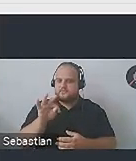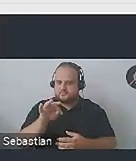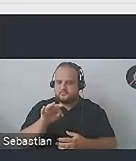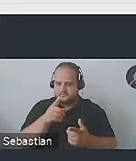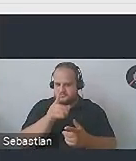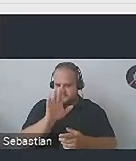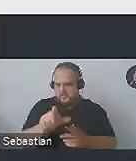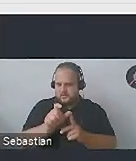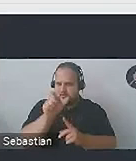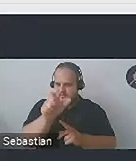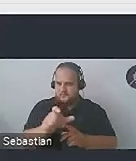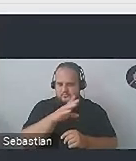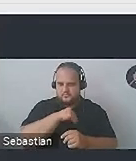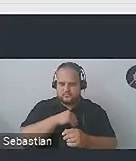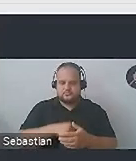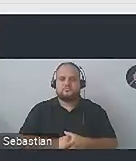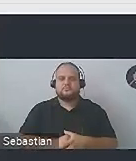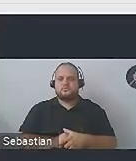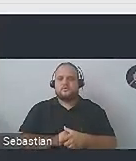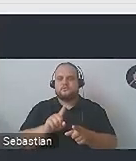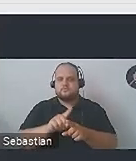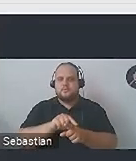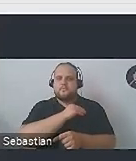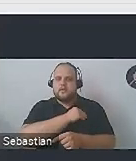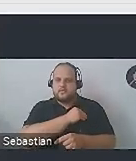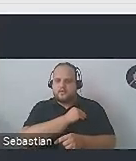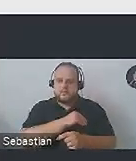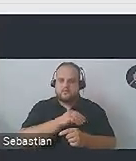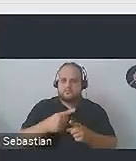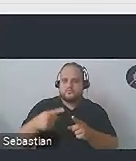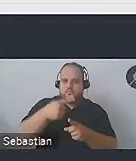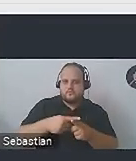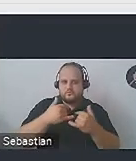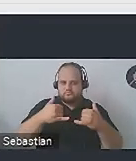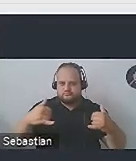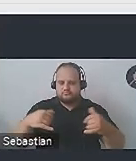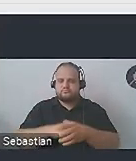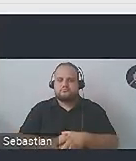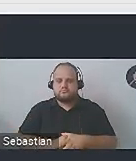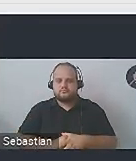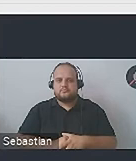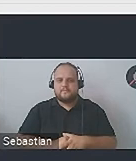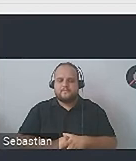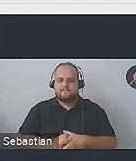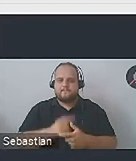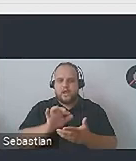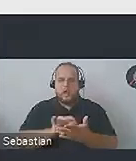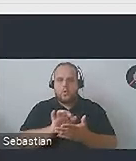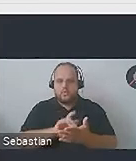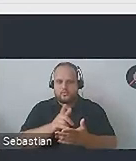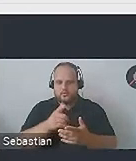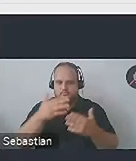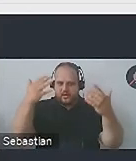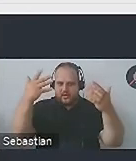macie tutaj w prezentacji, ale też w materiałach, w scenariuszu. Kalkulator oblicza, czy kontrast między